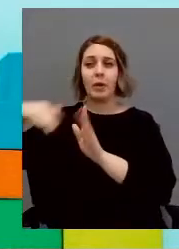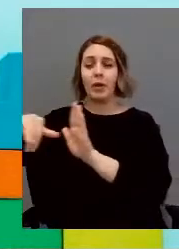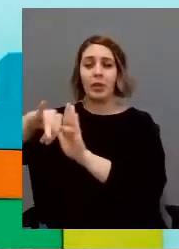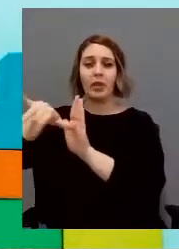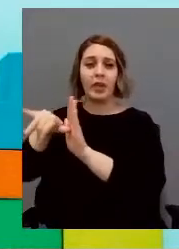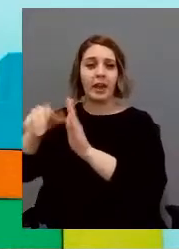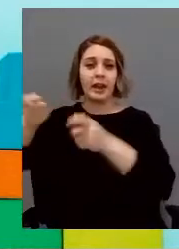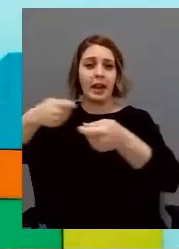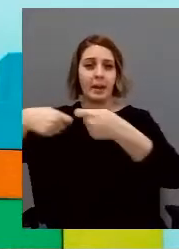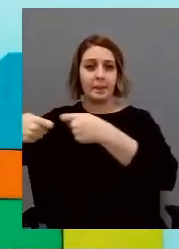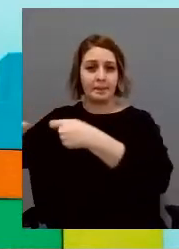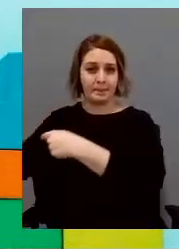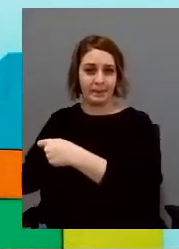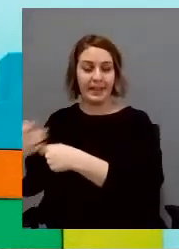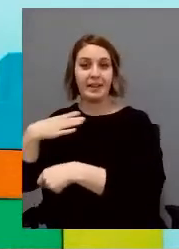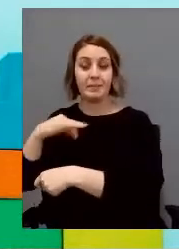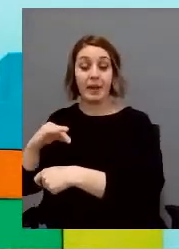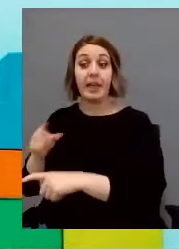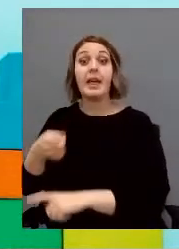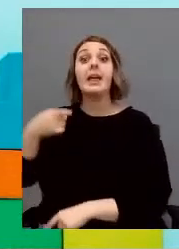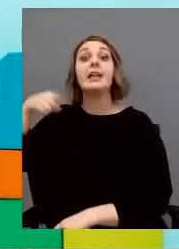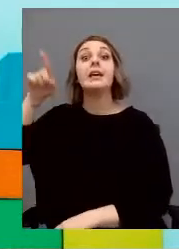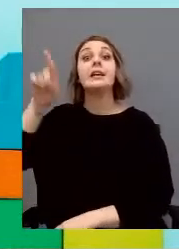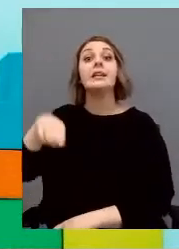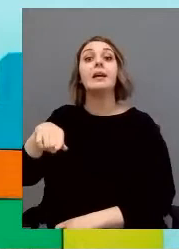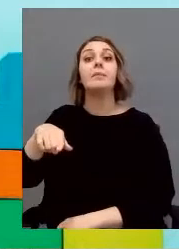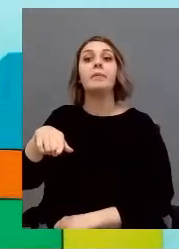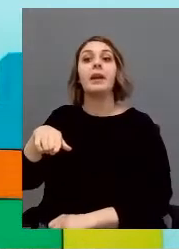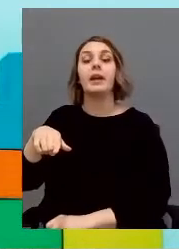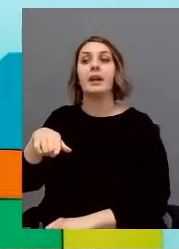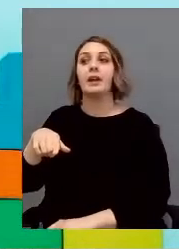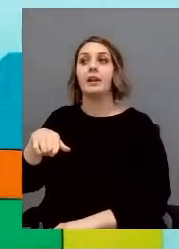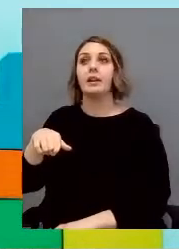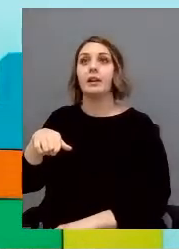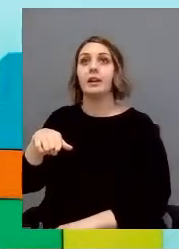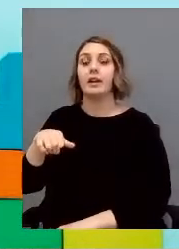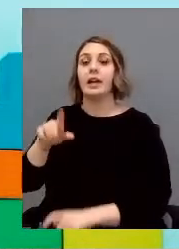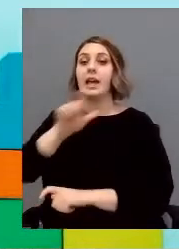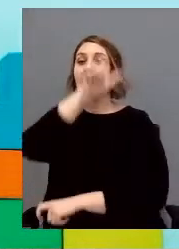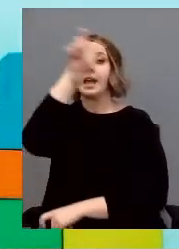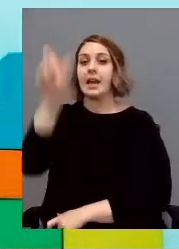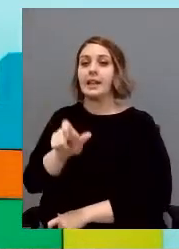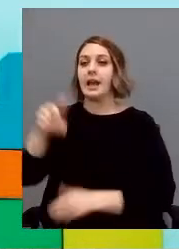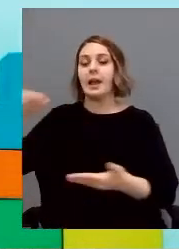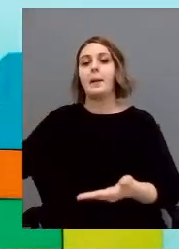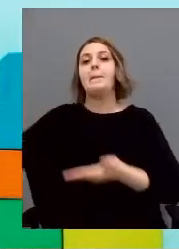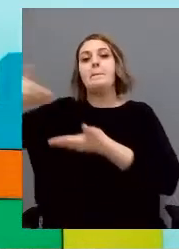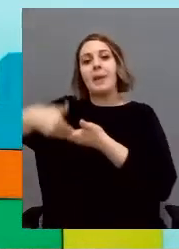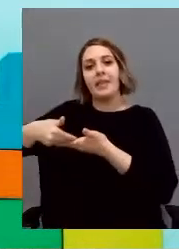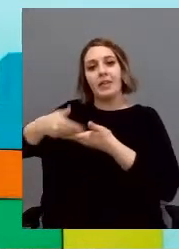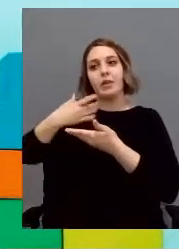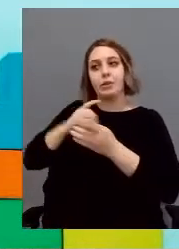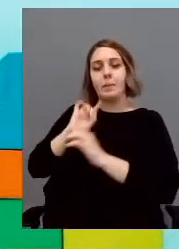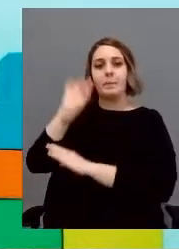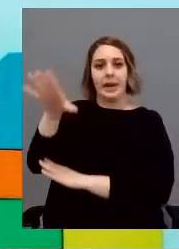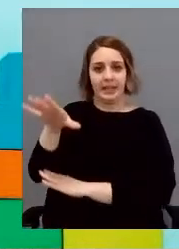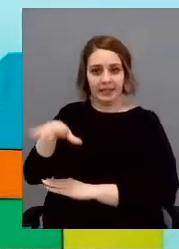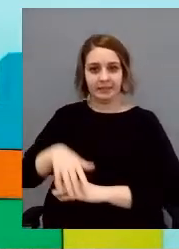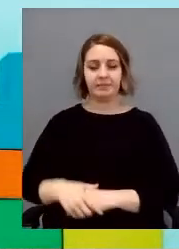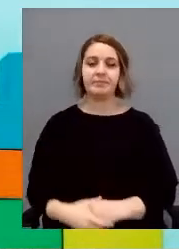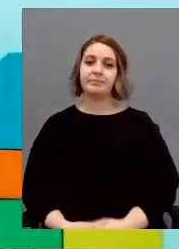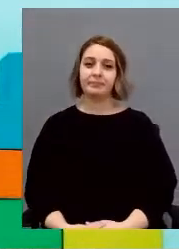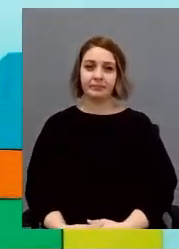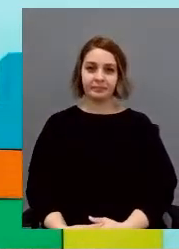cascina rossago e anche non si llegano pedidos di varie parti d'Italia e anche l'attività